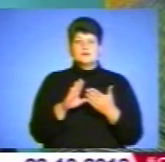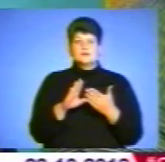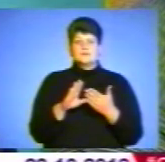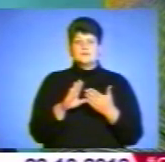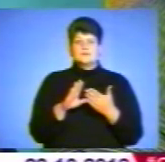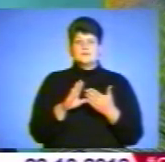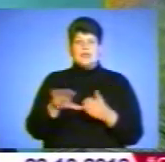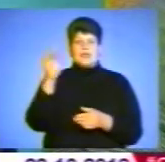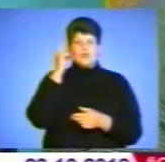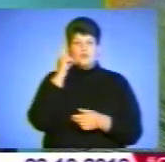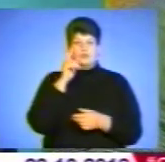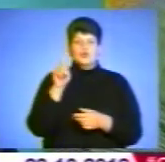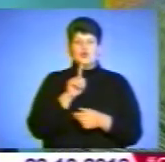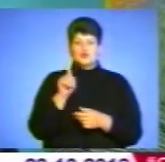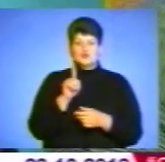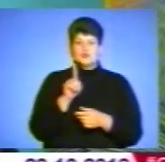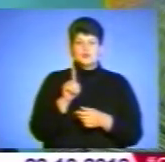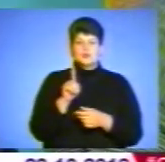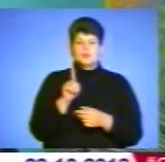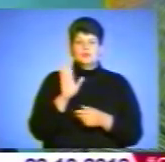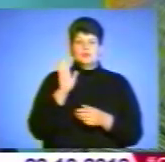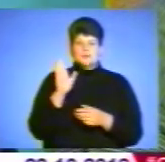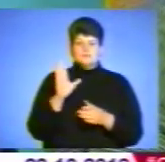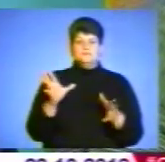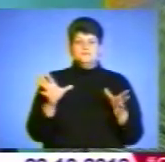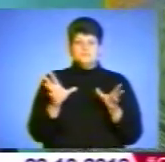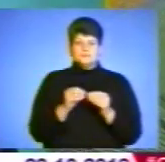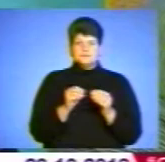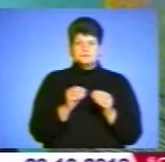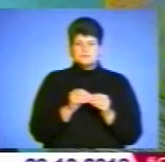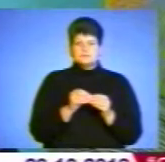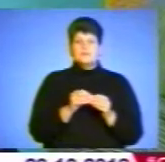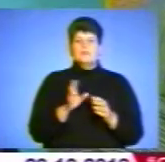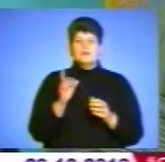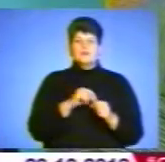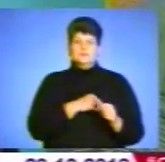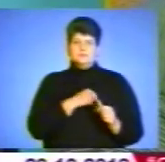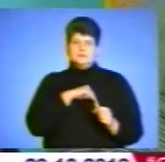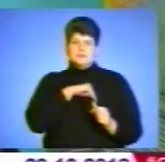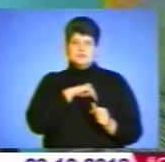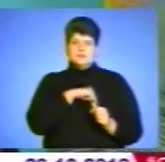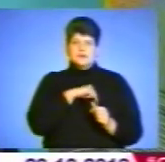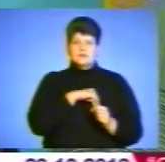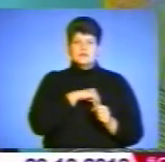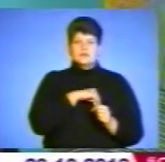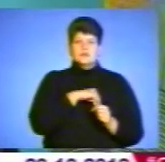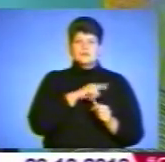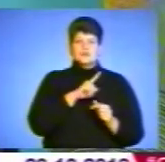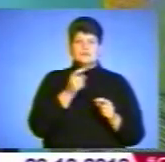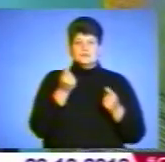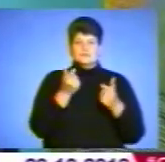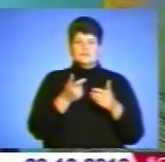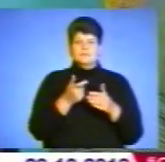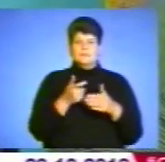І думаю, що будемо з Арсенем вместе, беремо себе це глубоко на серце. Я вже поцелунок в житті передав,